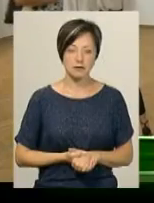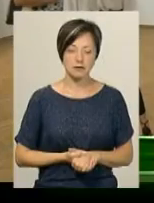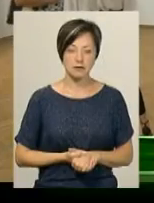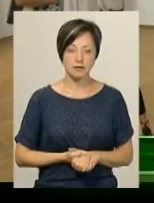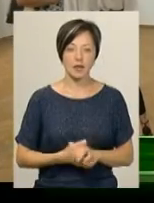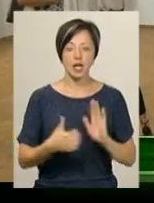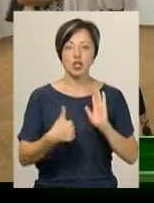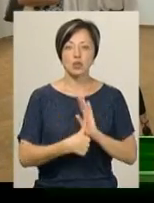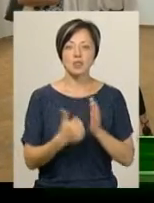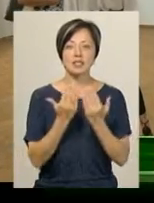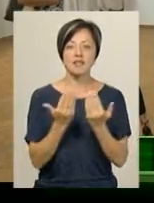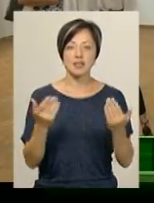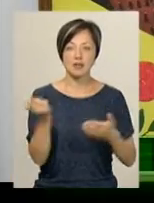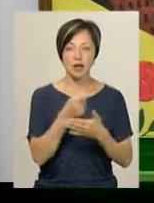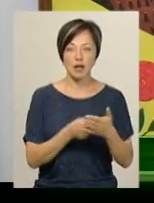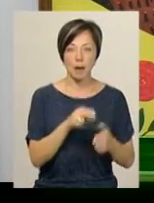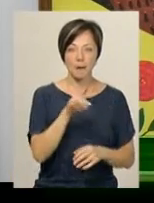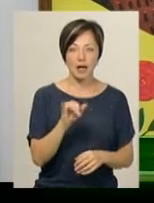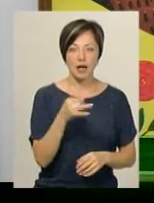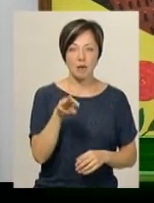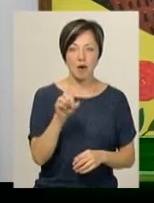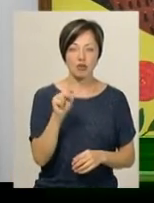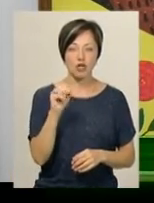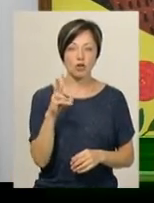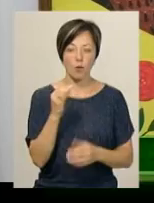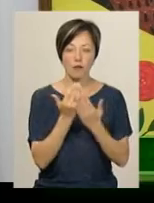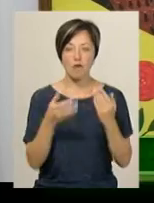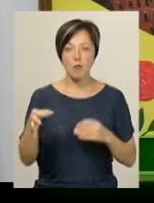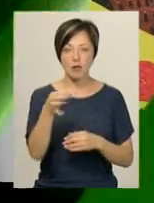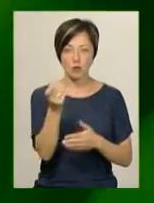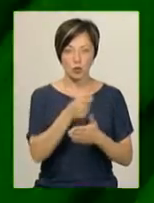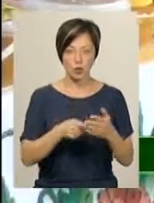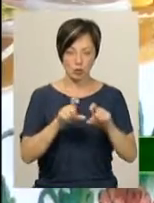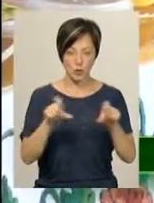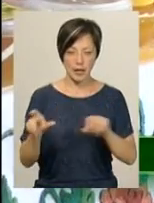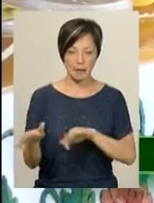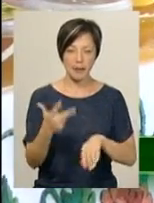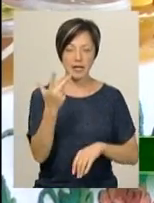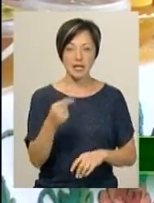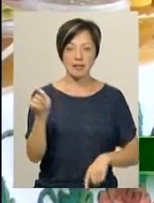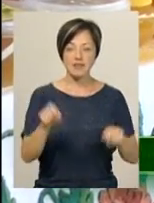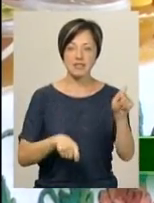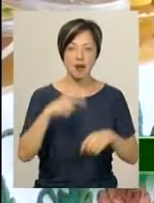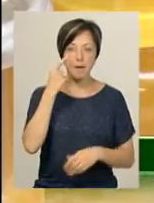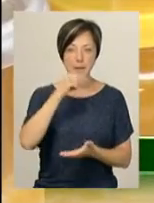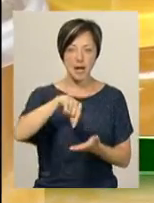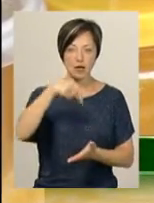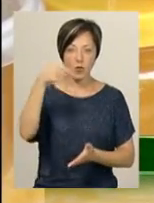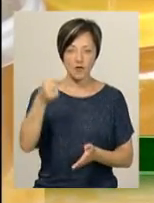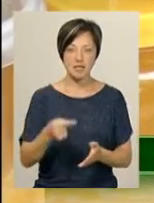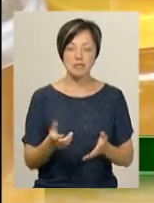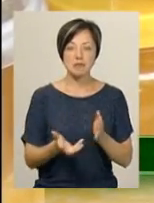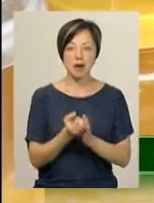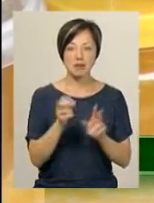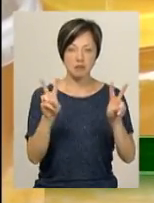Шоста виставка картин Марії Приймаченко експонується в обласному художньому музеї. Триденний фестиваль «Медовий спас» розпочався